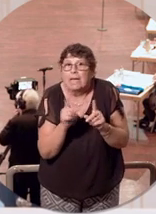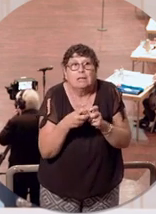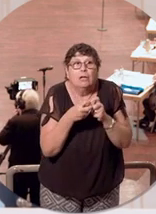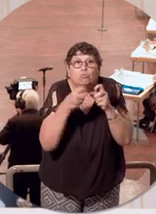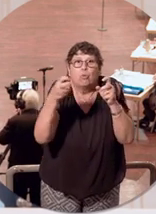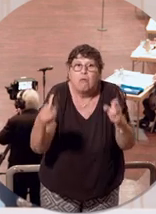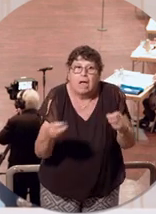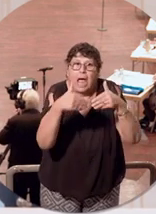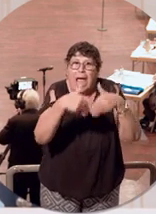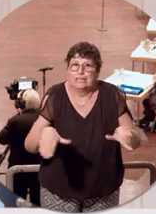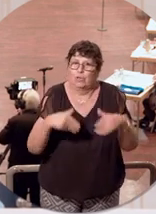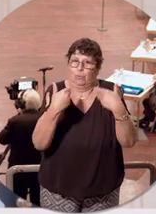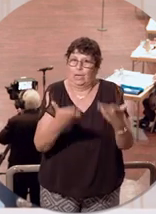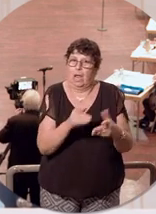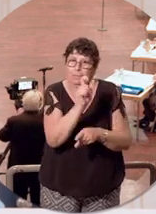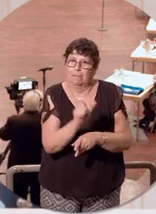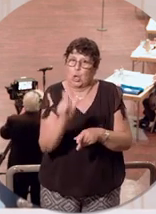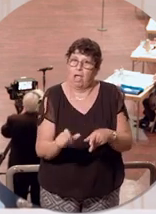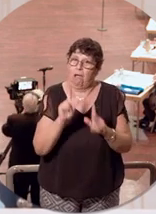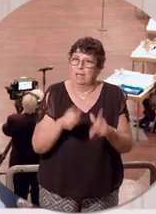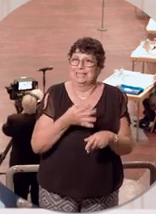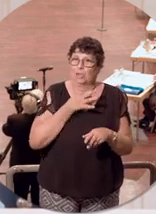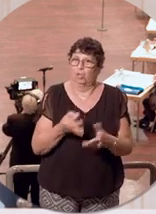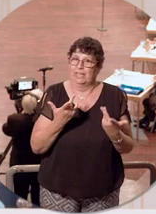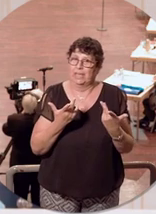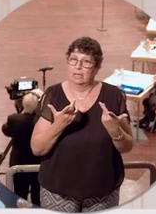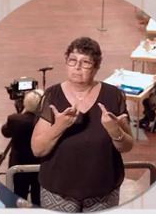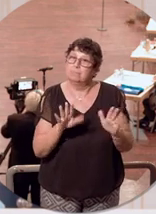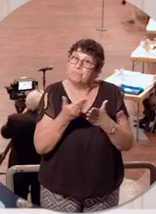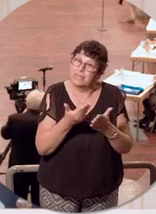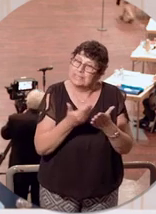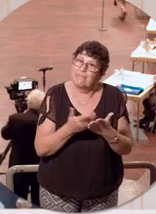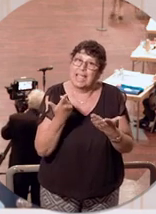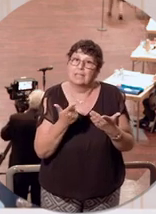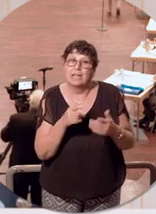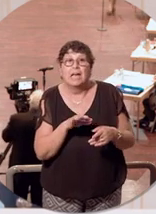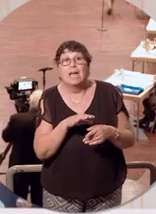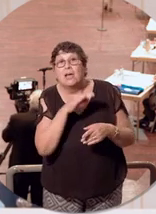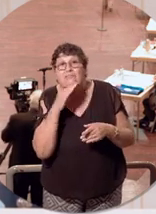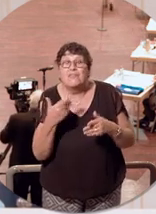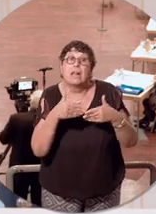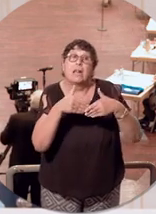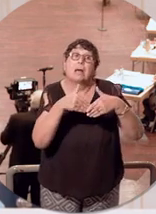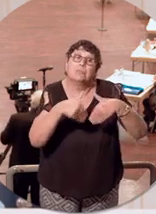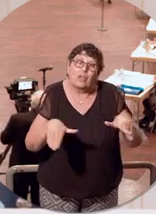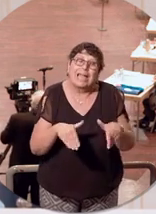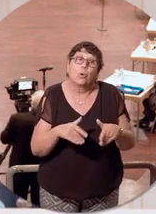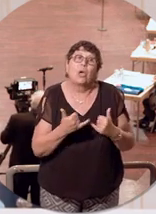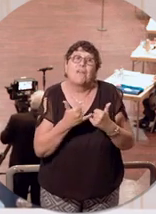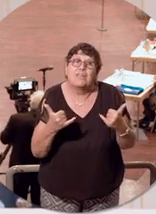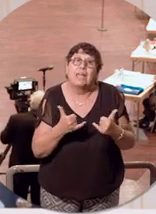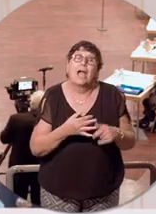länger eingeschränkt sein als unbedingt notwendig. Und der Grundsatz, so viel Beschränkung wie nötig, so viel